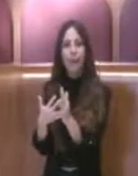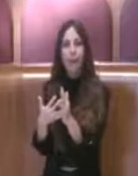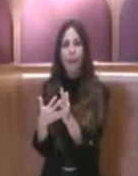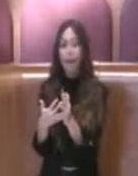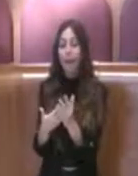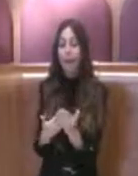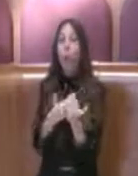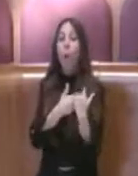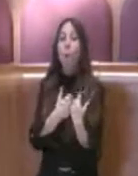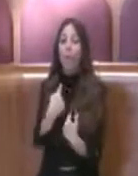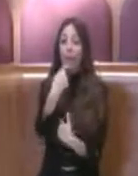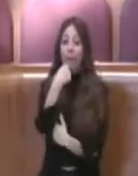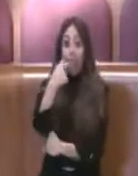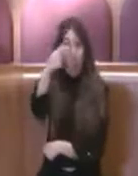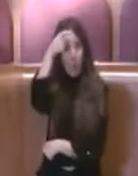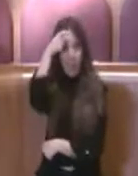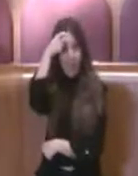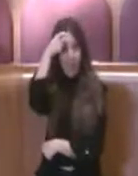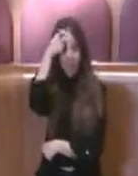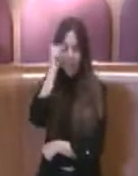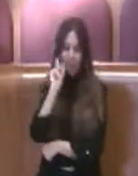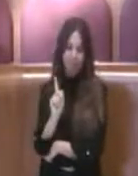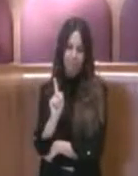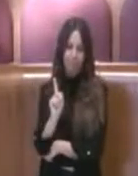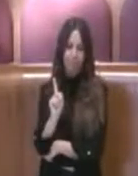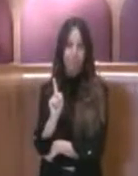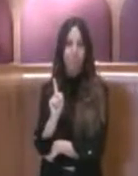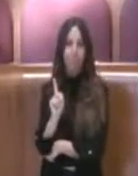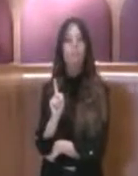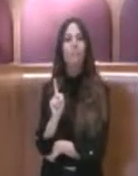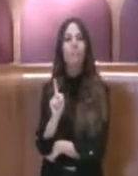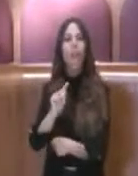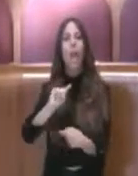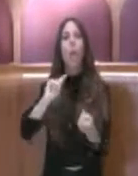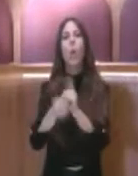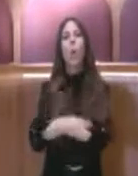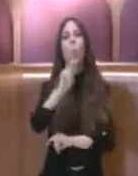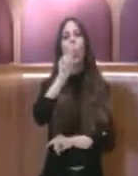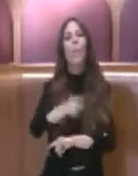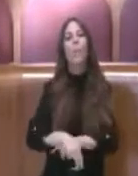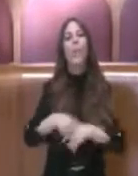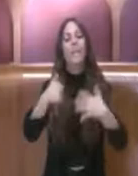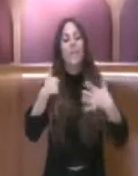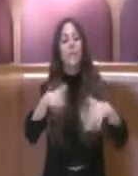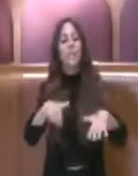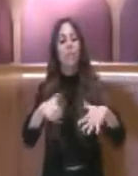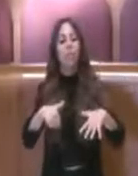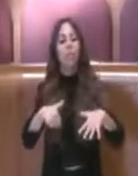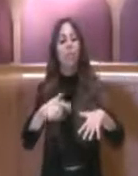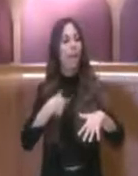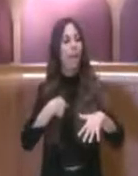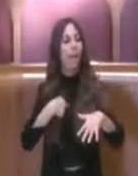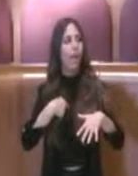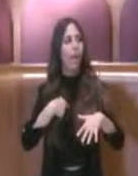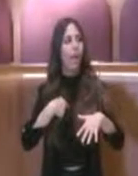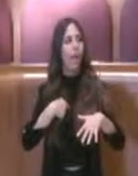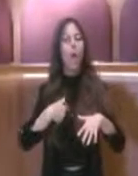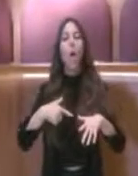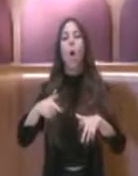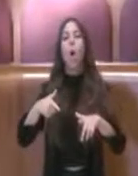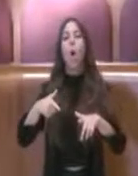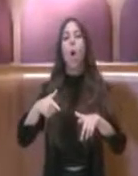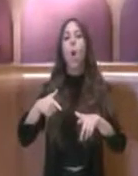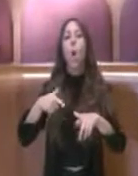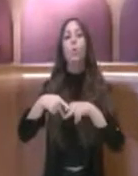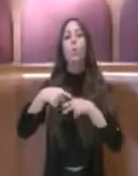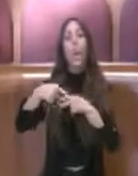nostro governo, perché proprio al nostro ingresso nel 2016 si è stata sottratta la gestione delle scuderie del Quirinale